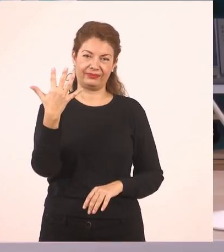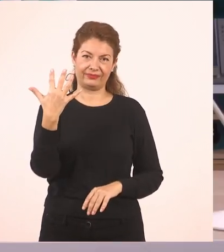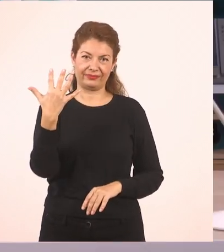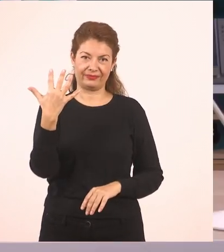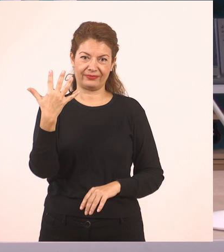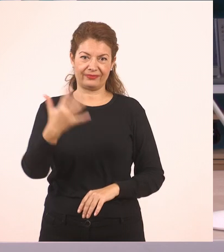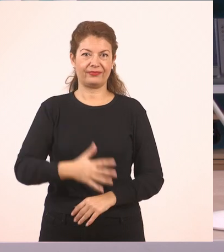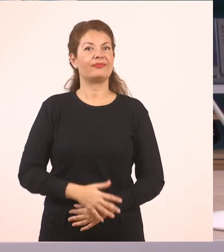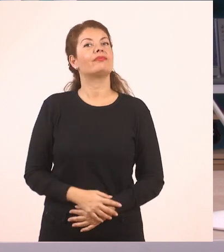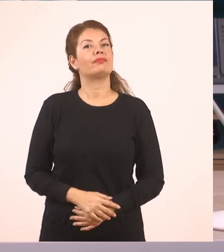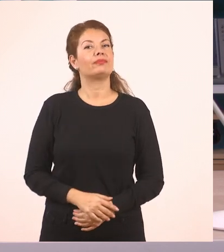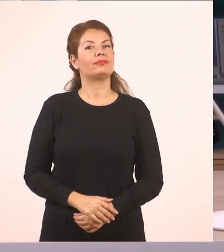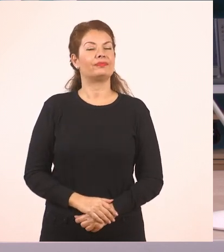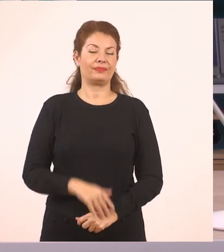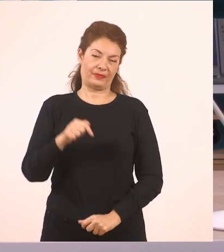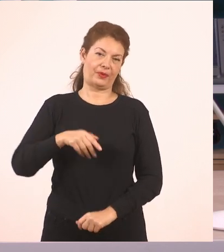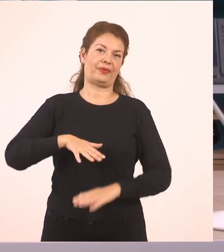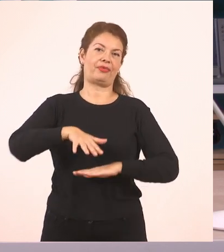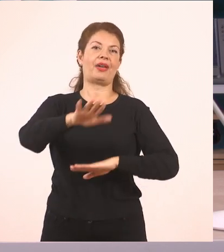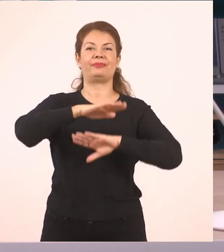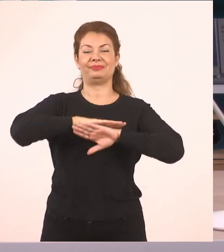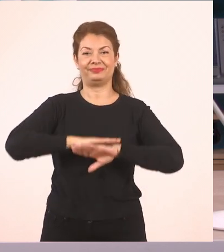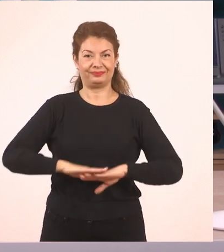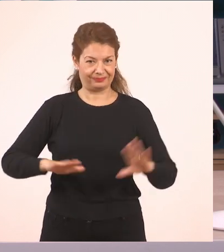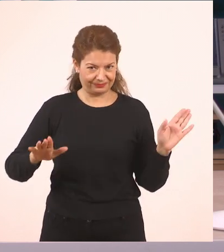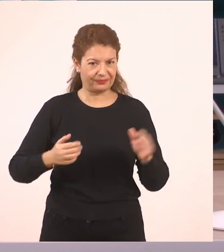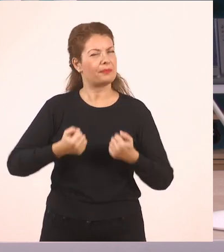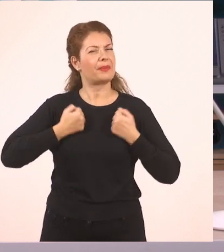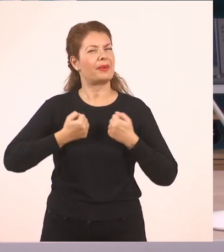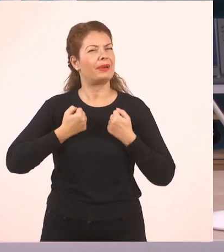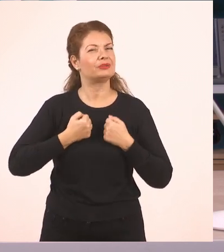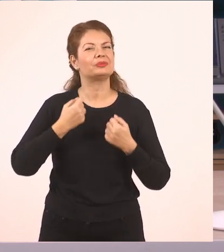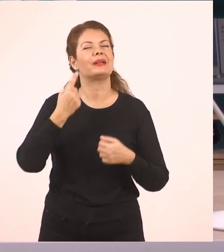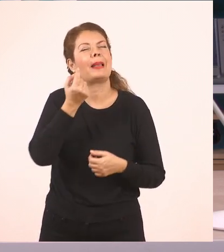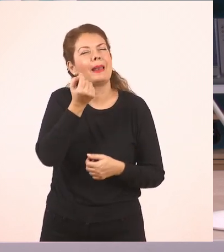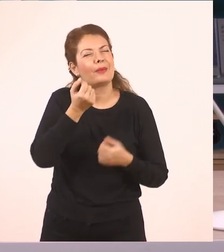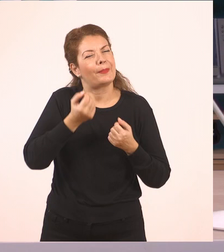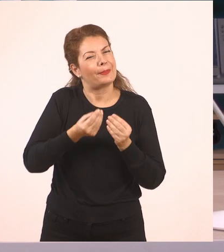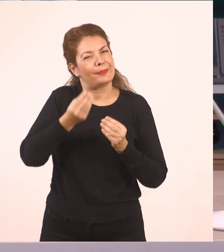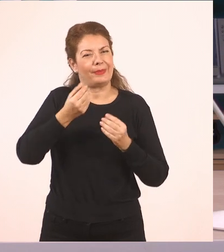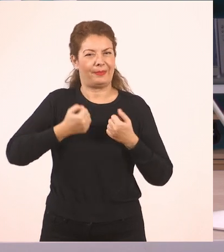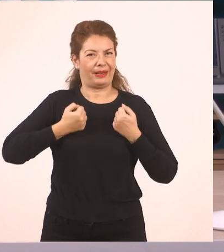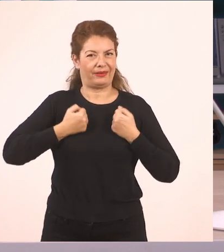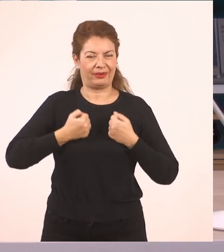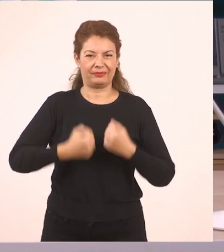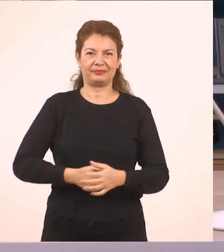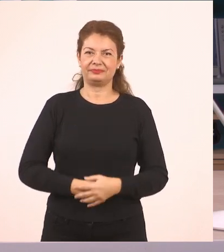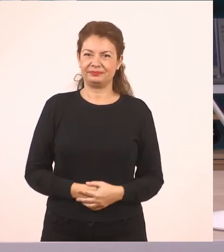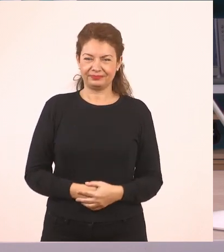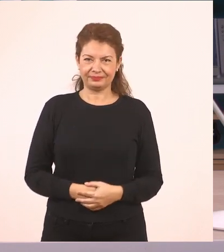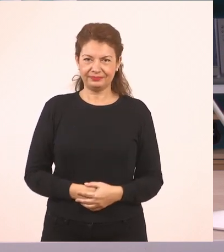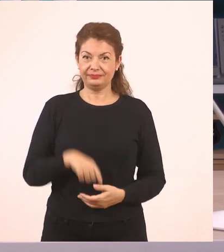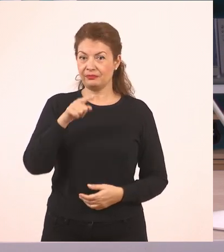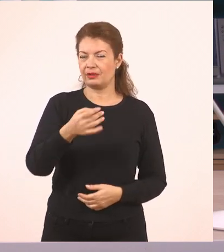Και για να ολοκληρώσουμε, πάμε να παίξουμε ένα ακόμη παιχνίδι, στο οποίο θα μου πεις ποιο